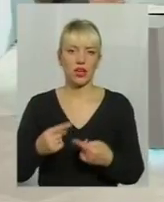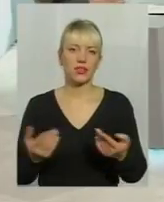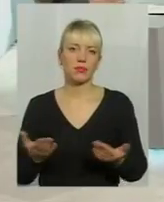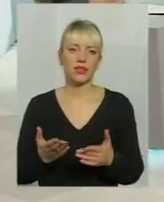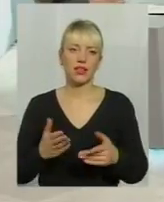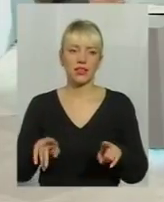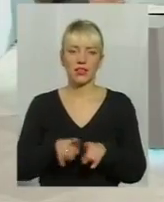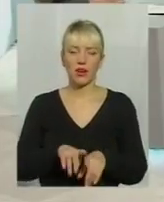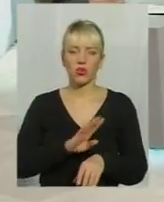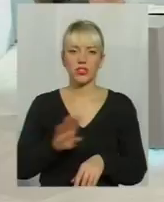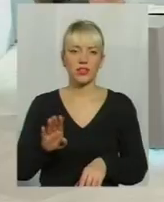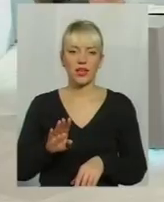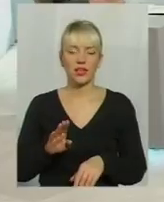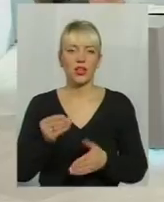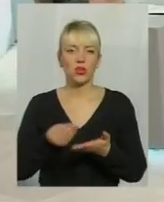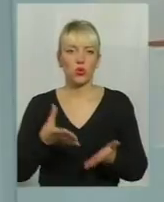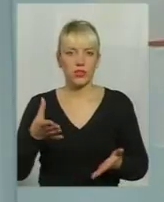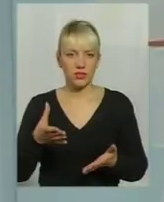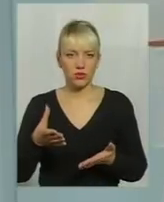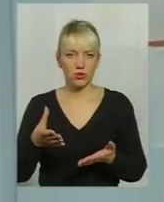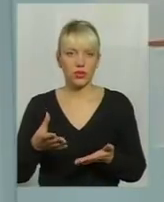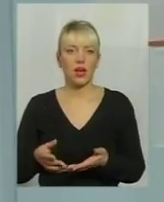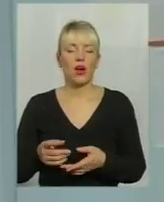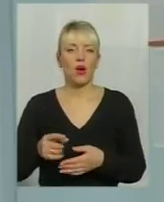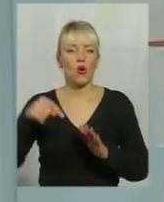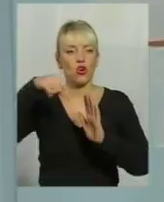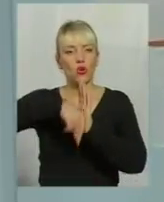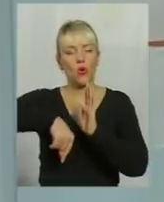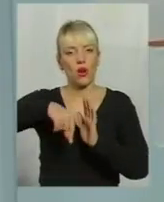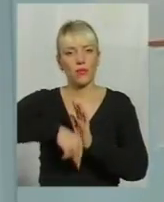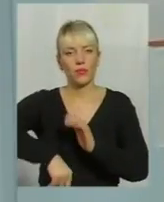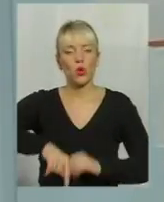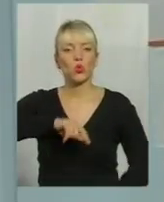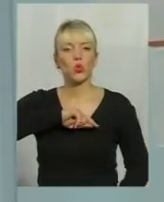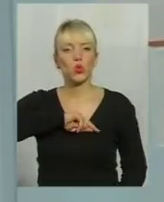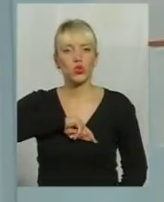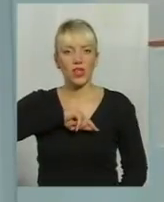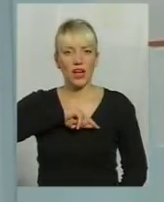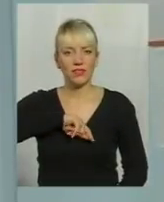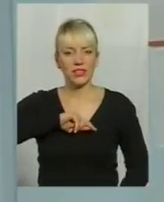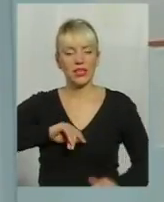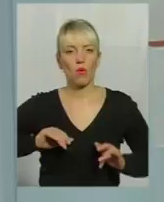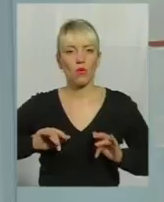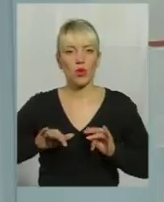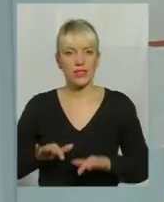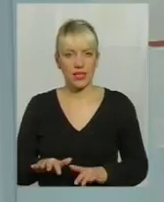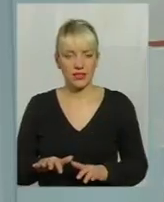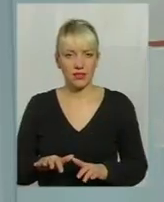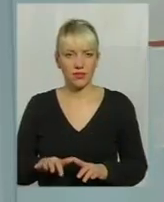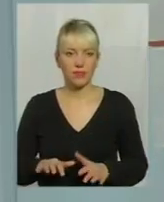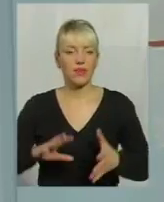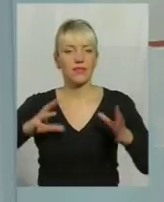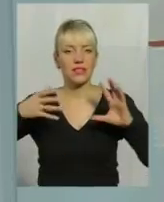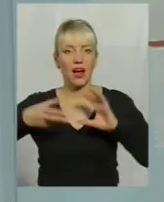недооцінюють роль душевних таких процесів, в